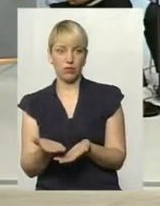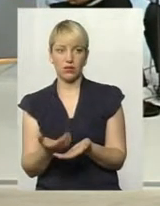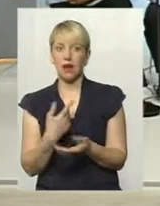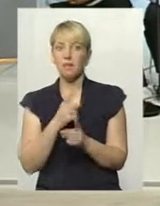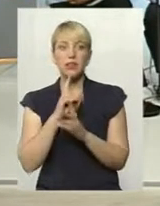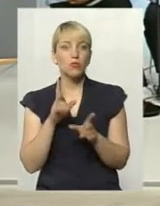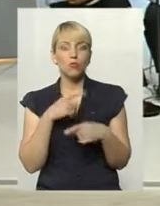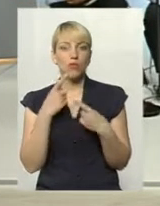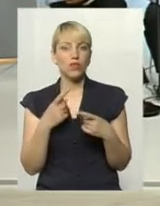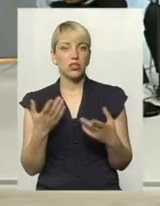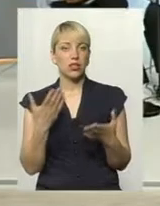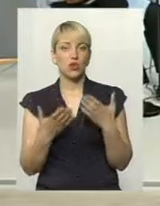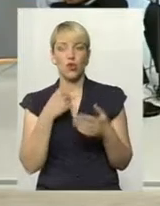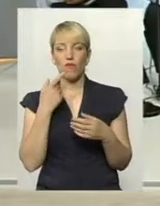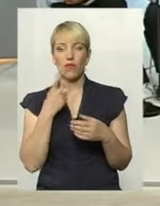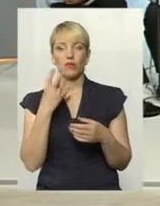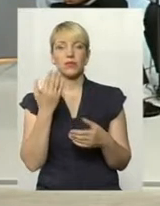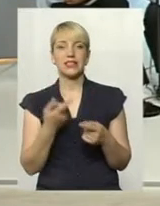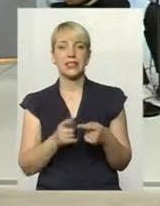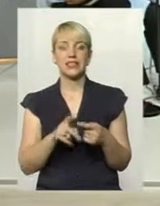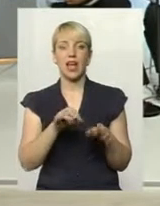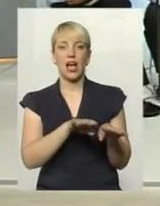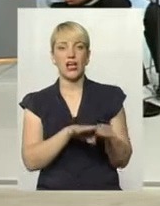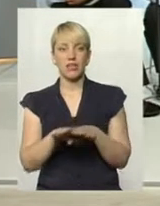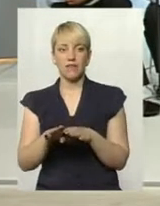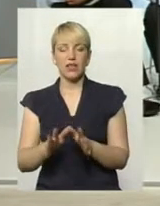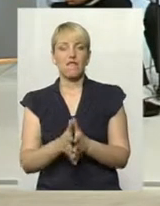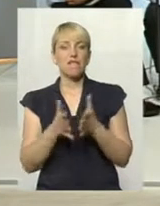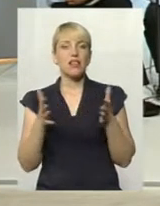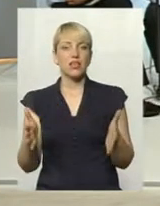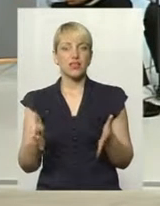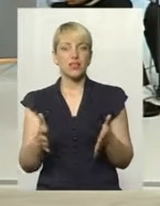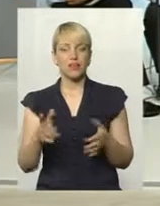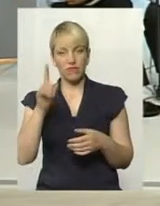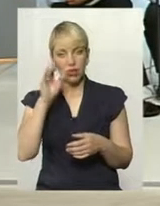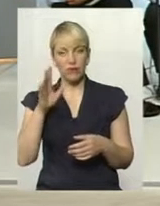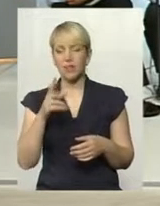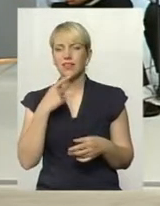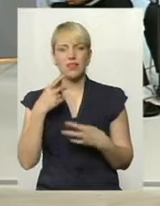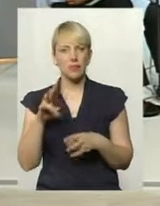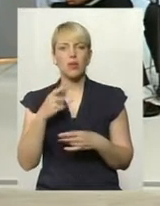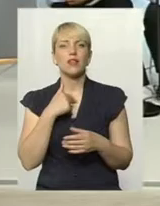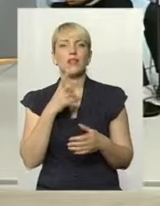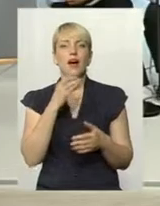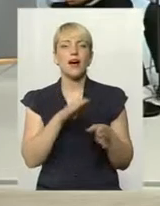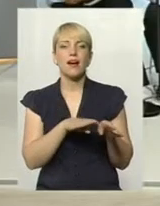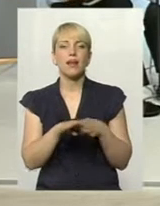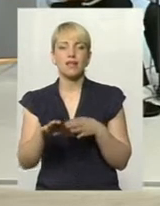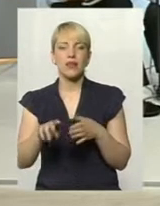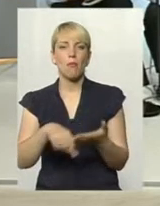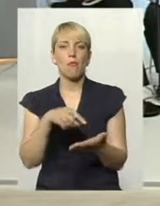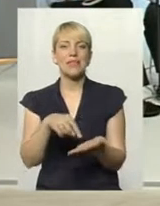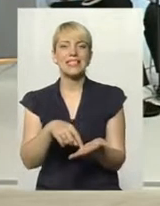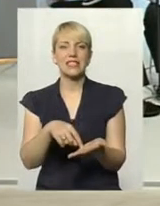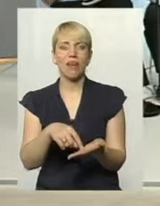скажімо, якщо ми говоримо, це на рівні, скажімо, таких великих, відомих, на рівні місцевому. На рівні місцевому у